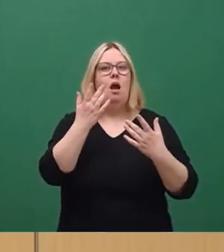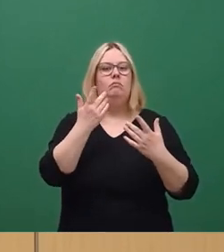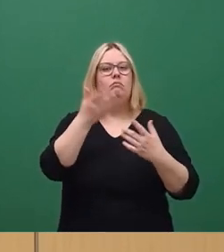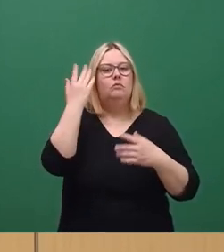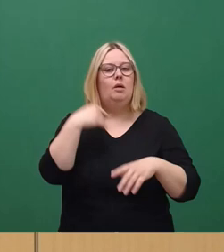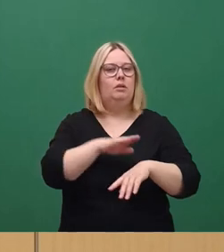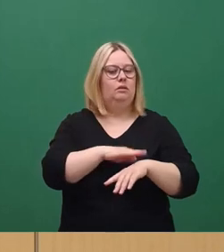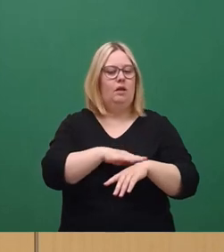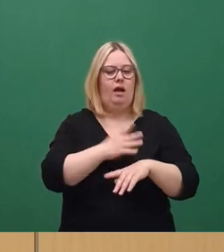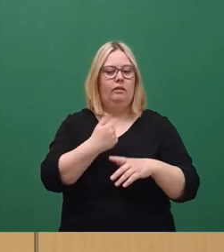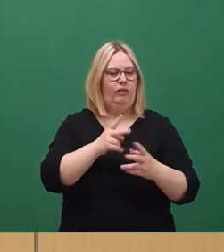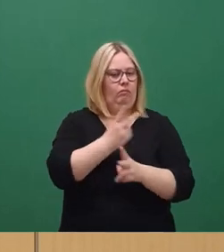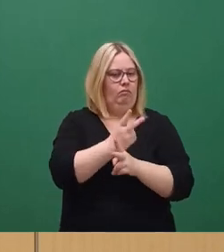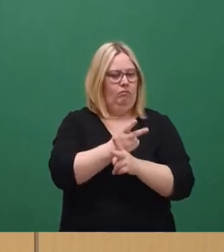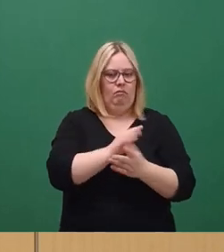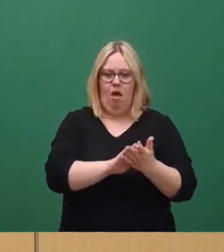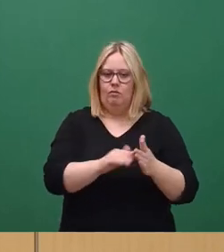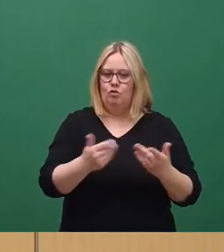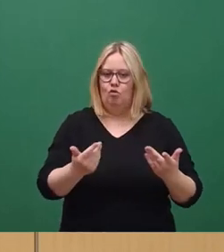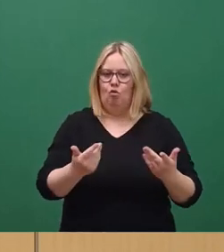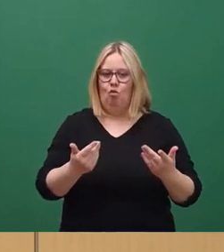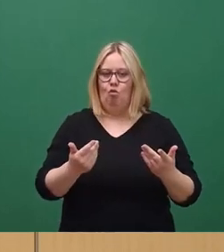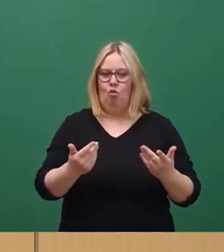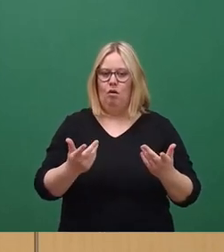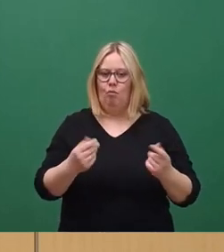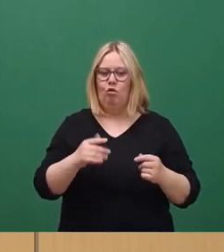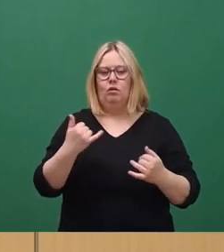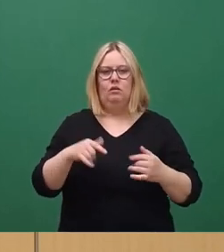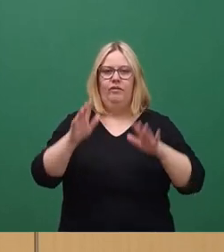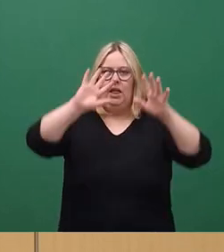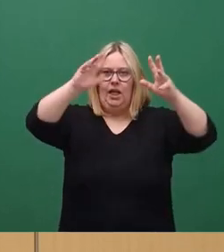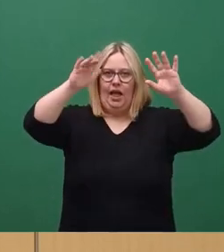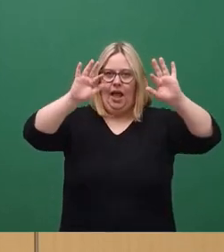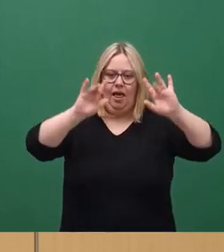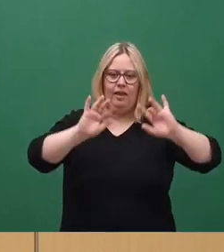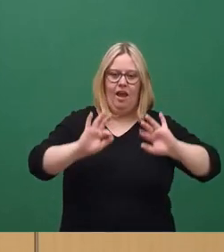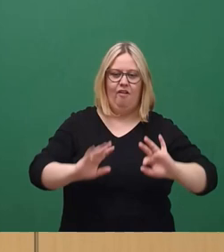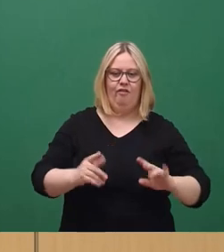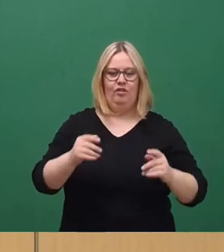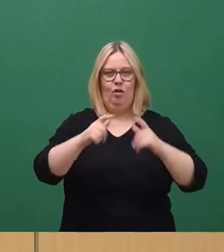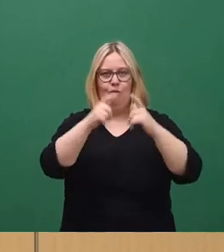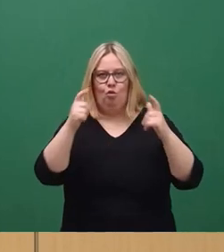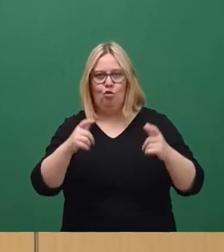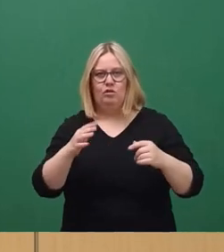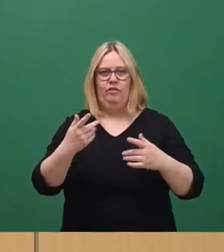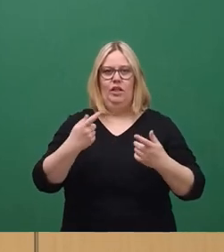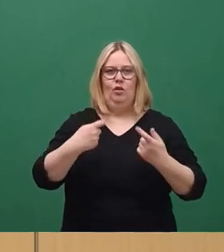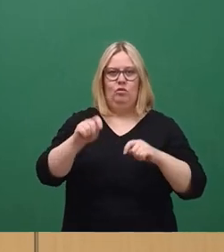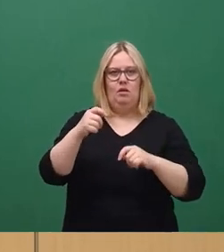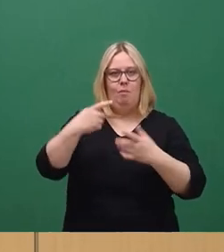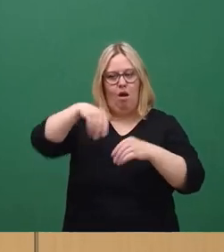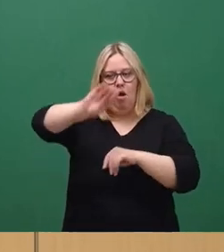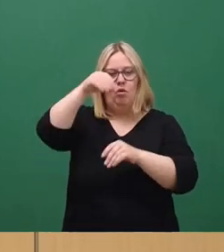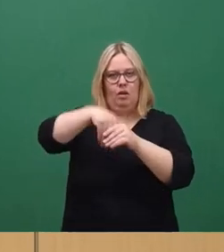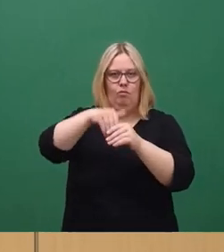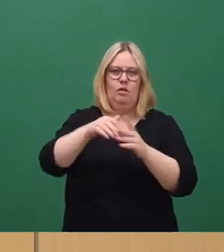ist vollkommen unverändert erhalten. Wie gesagt, es gibt die Serejevs in diesen Brüstungen. Es gibt die Kunst am Bau drin. Insofern freuen